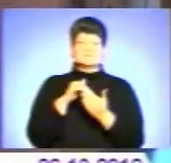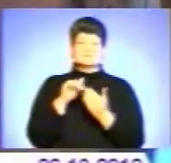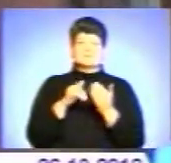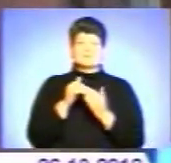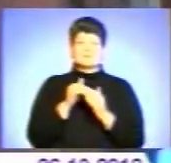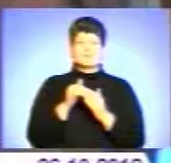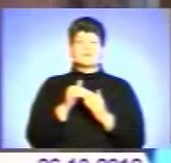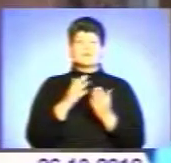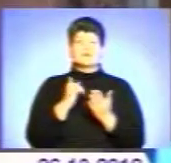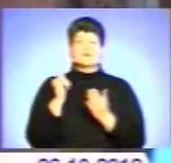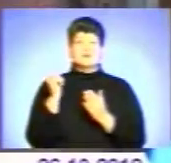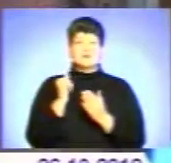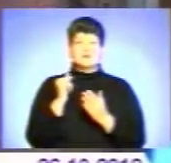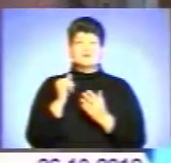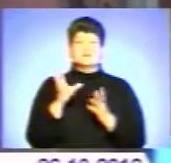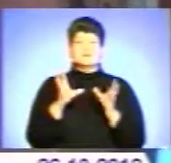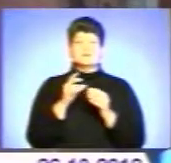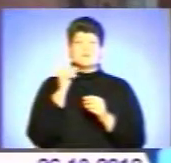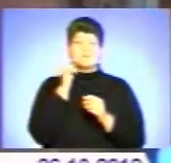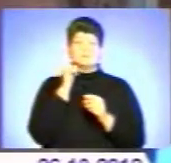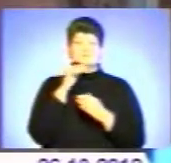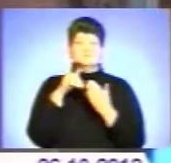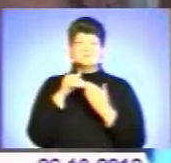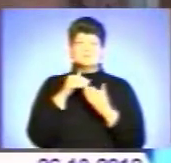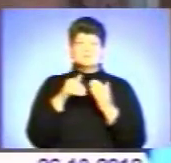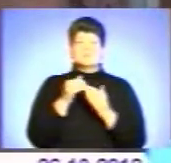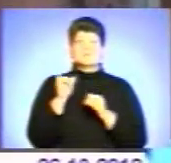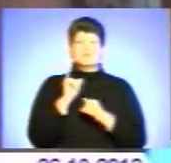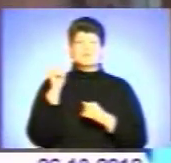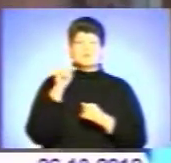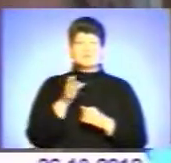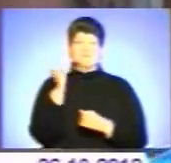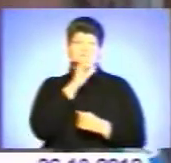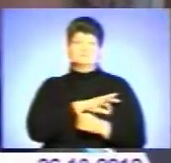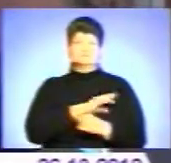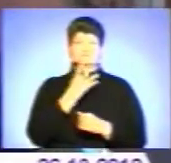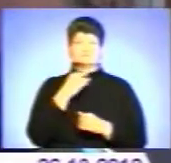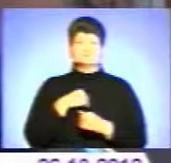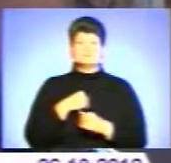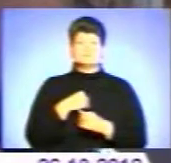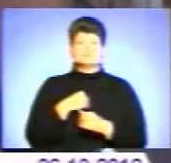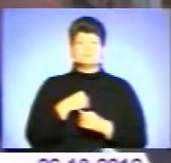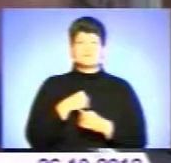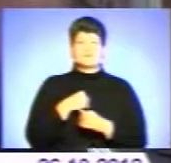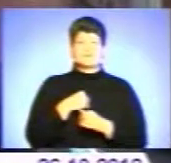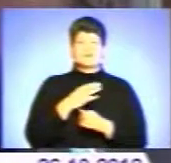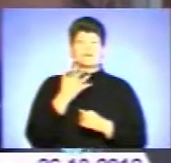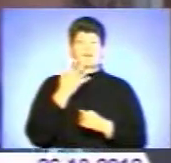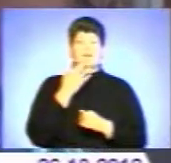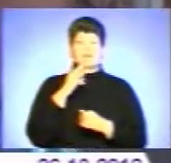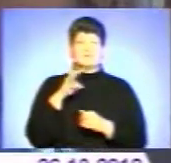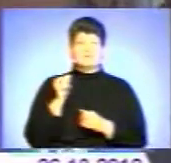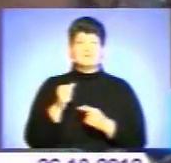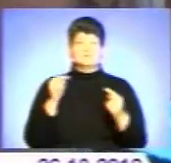має ферменти такі, які сполучаються з медом, і вони дуже тоді корисні. Такими народними методами ви